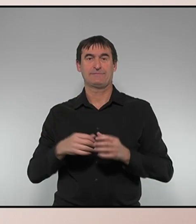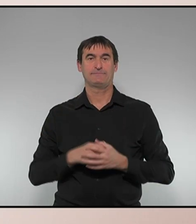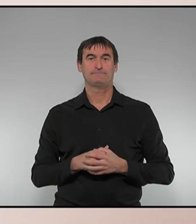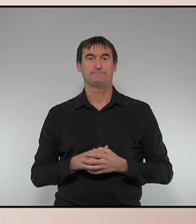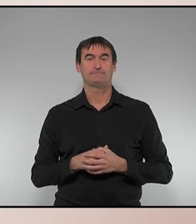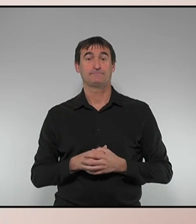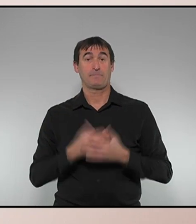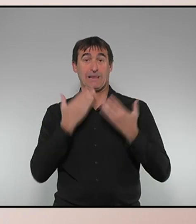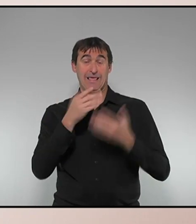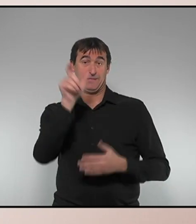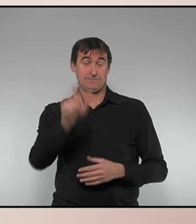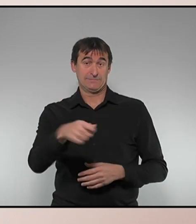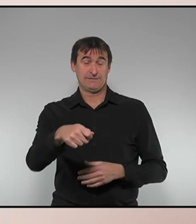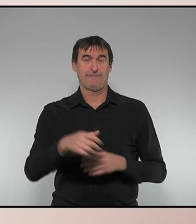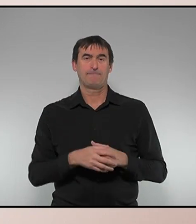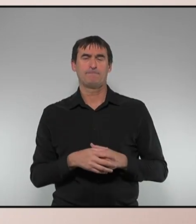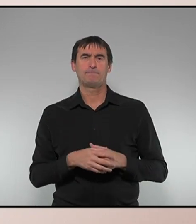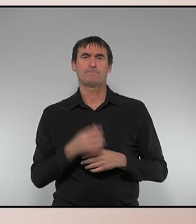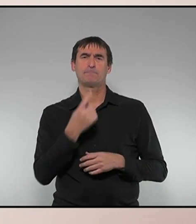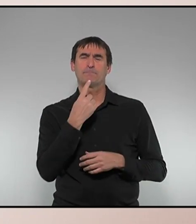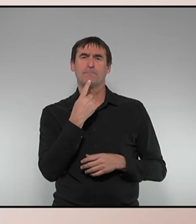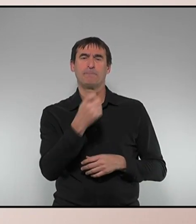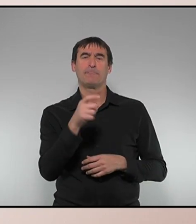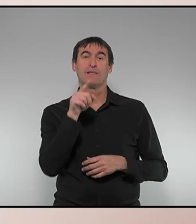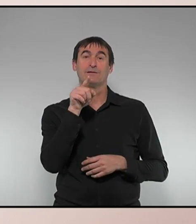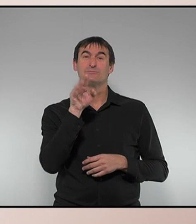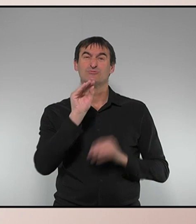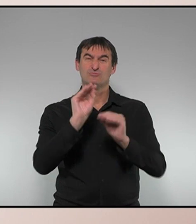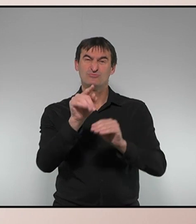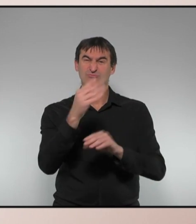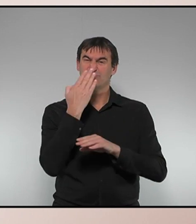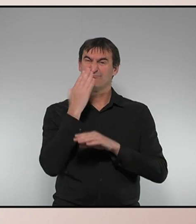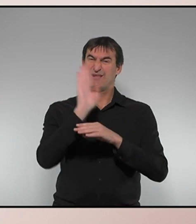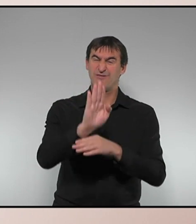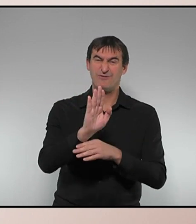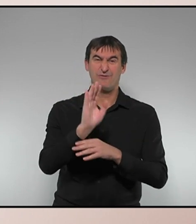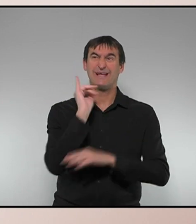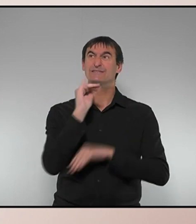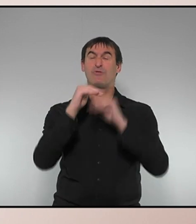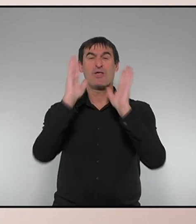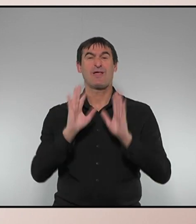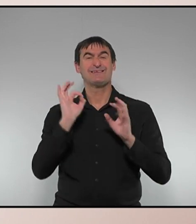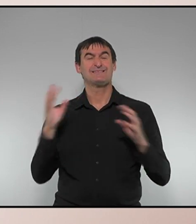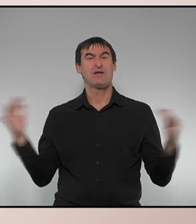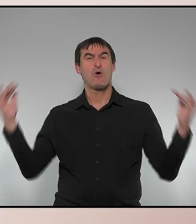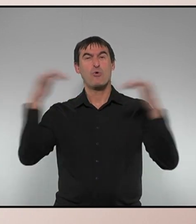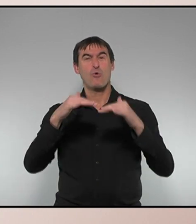Gracias, presidenta. ¿Cómo valora su propio comportamiento institucional en la cumbre hispano-francesa? Gracias.